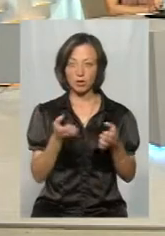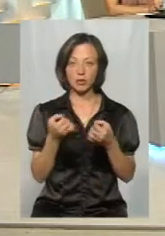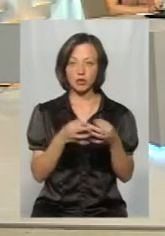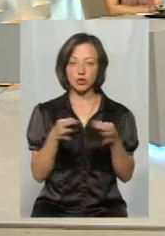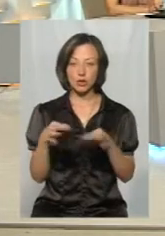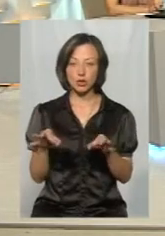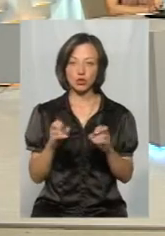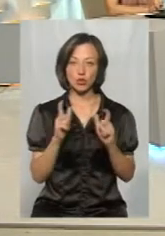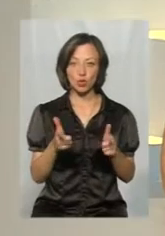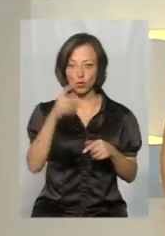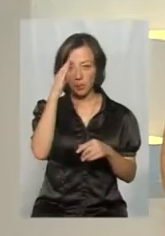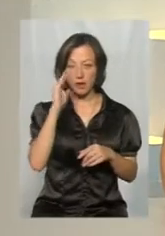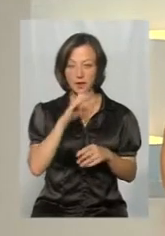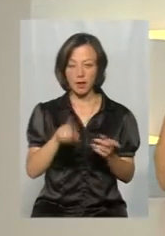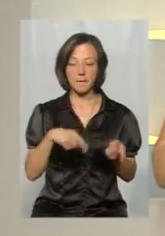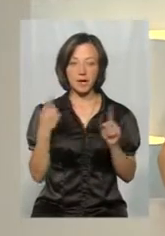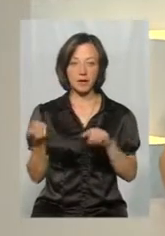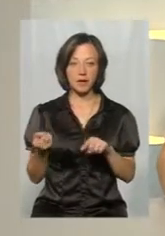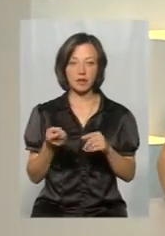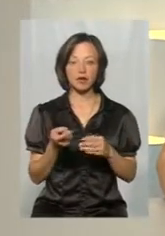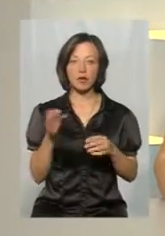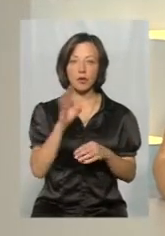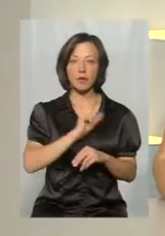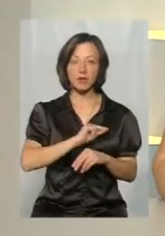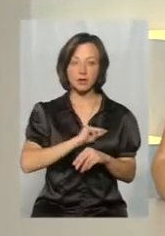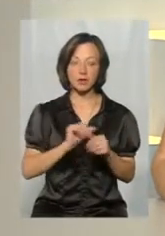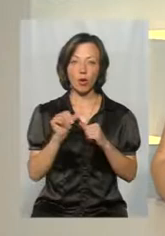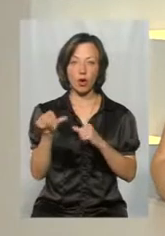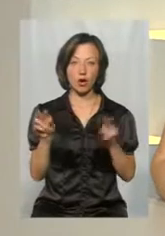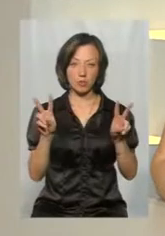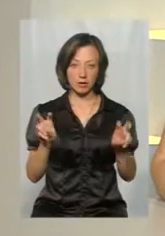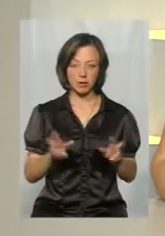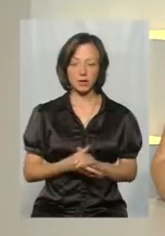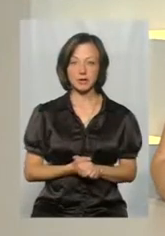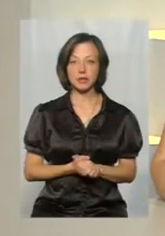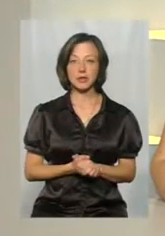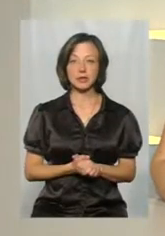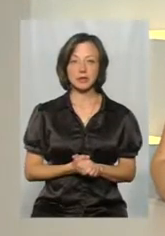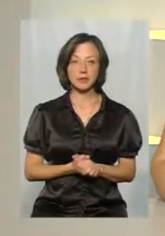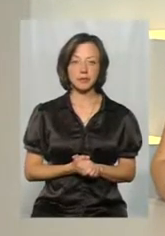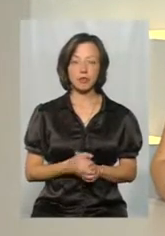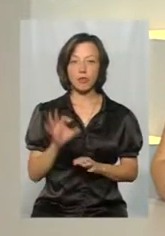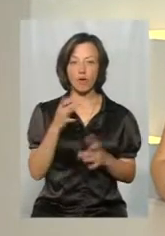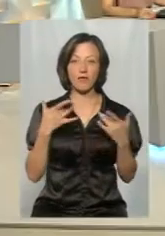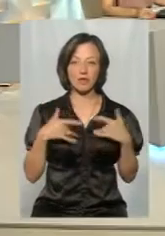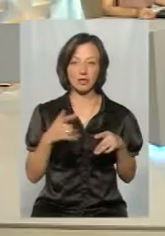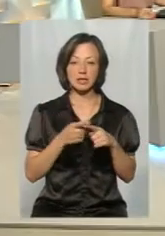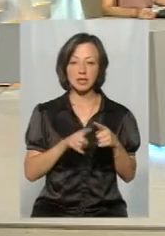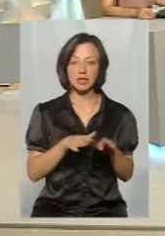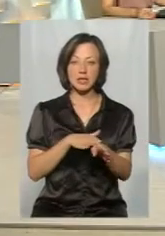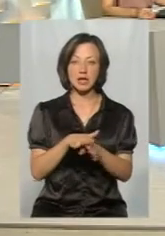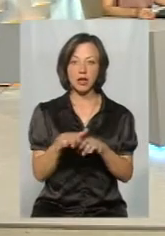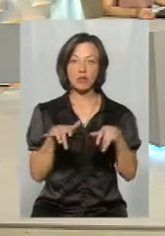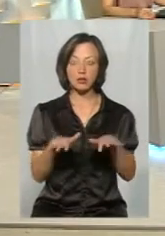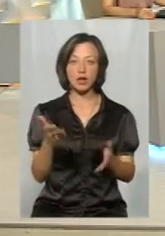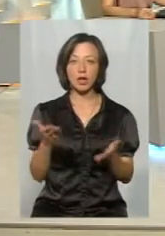дозвола чи згоду батьків на переведення, відносно працівників, це дати попередження про наступне вивільнення, тобто це ціла процедура.